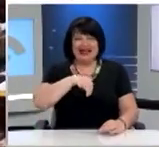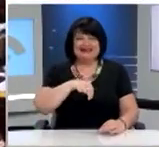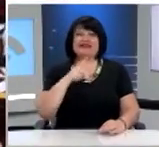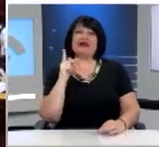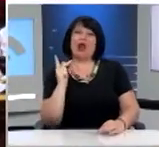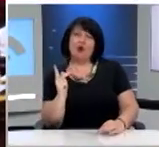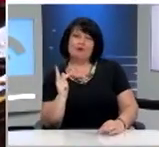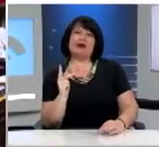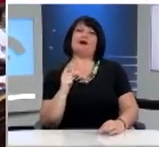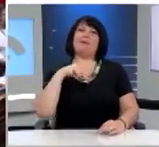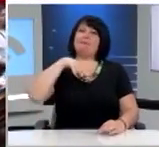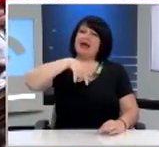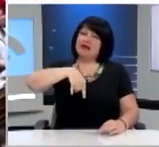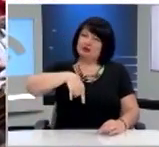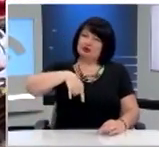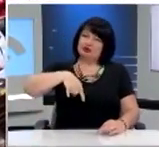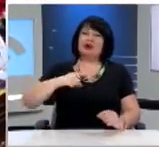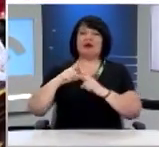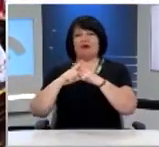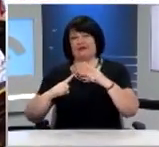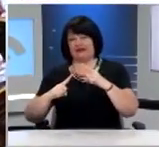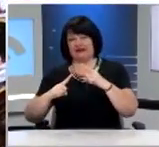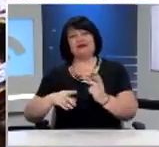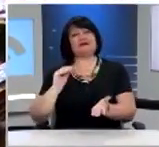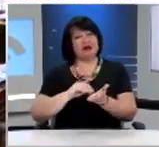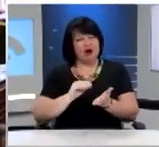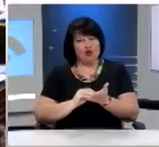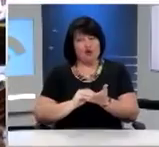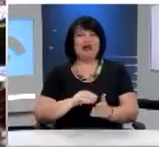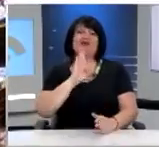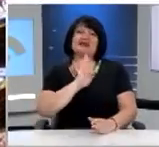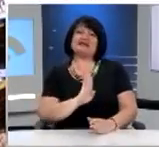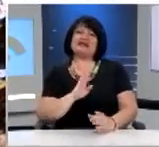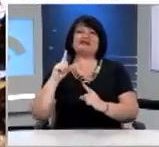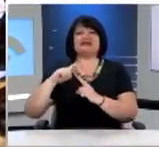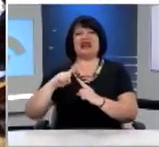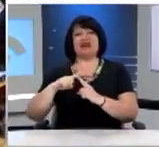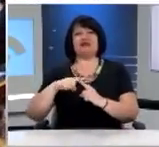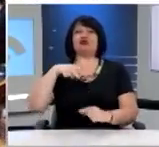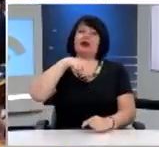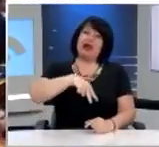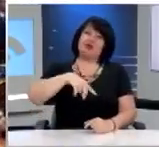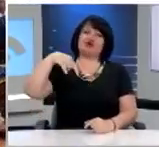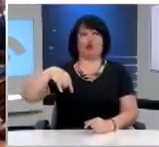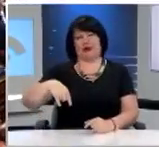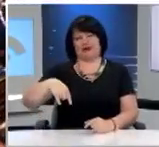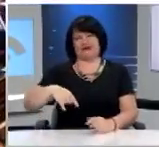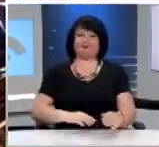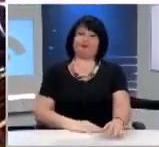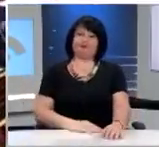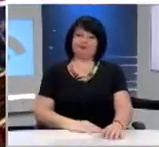Ταλούμη και Πέτρος Χαραβιτσίδης, καθώς και Βασίλης Τσάφος και Λάμπρος Πόλκας.